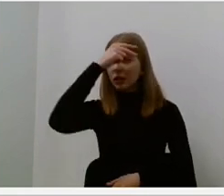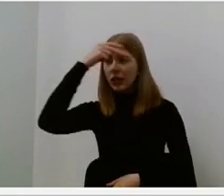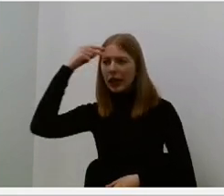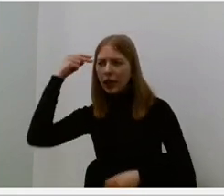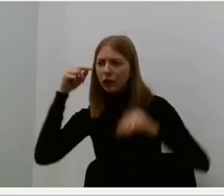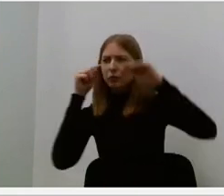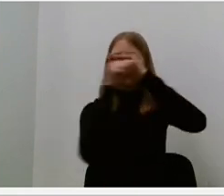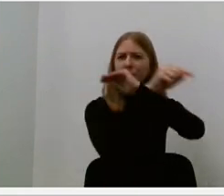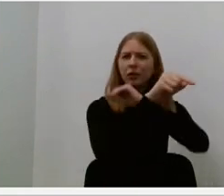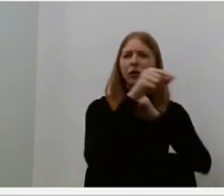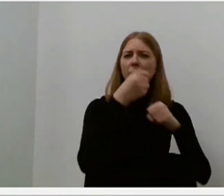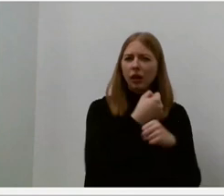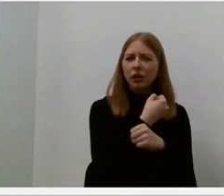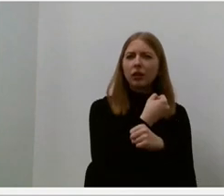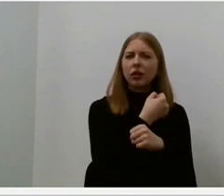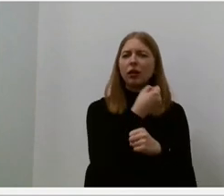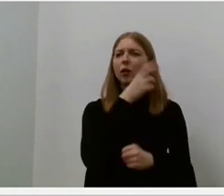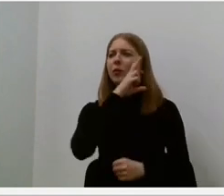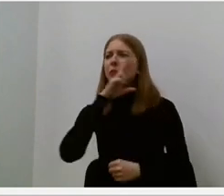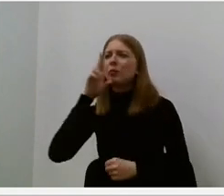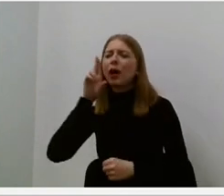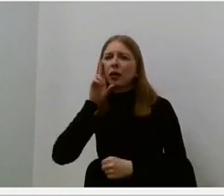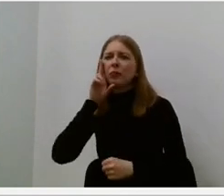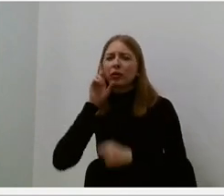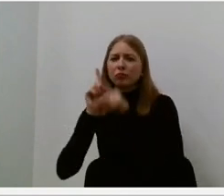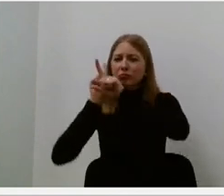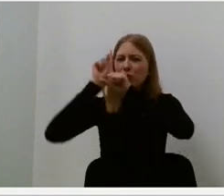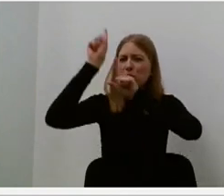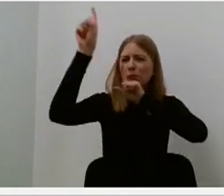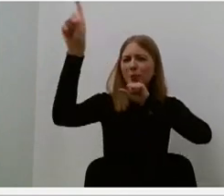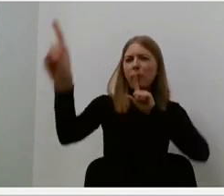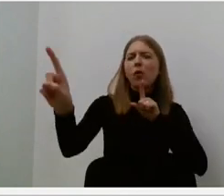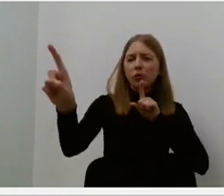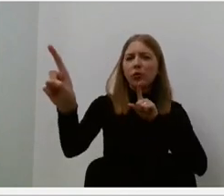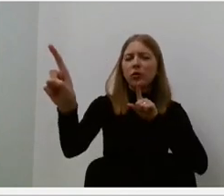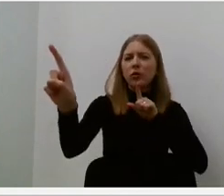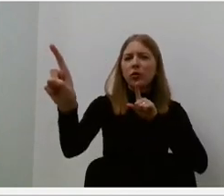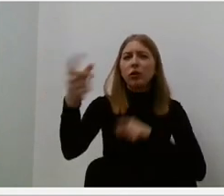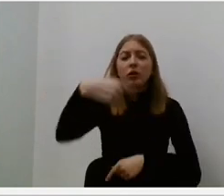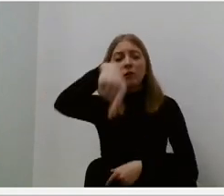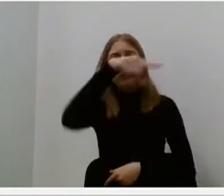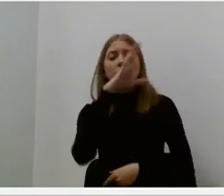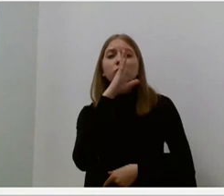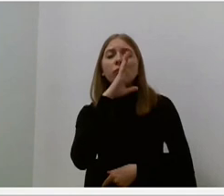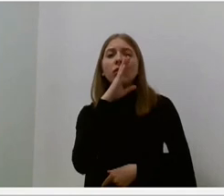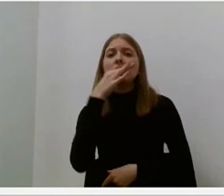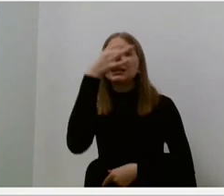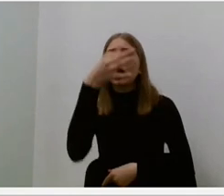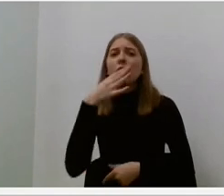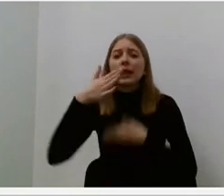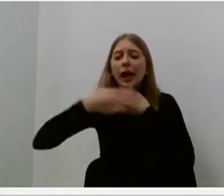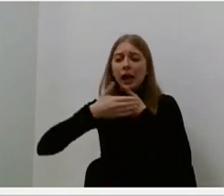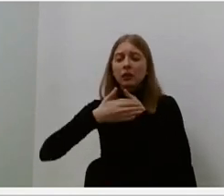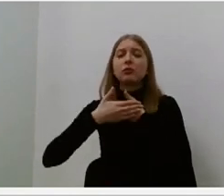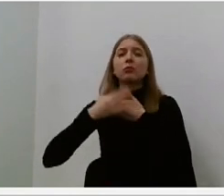Lietuva, su mamomis, dalė. Jų patirtis liūdėja, artimų žmonių ryšys išlieka, net